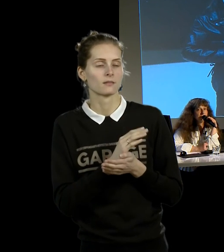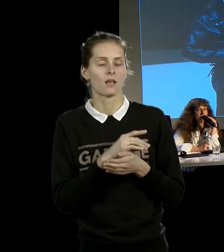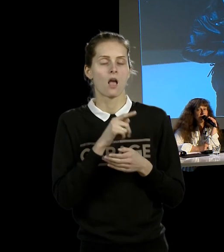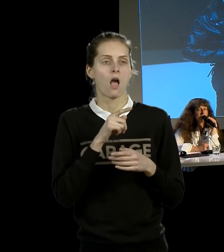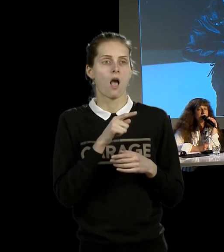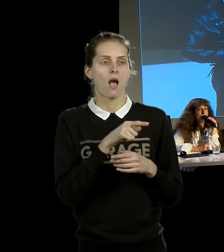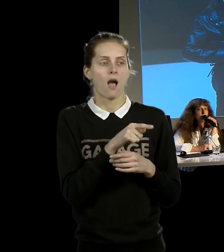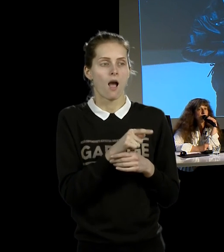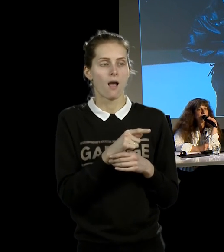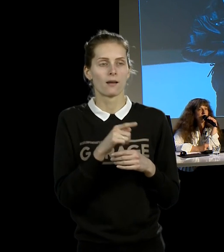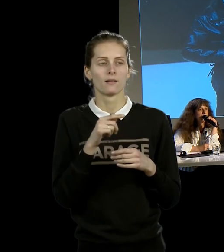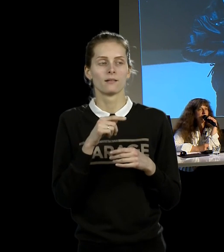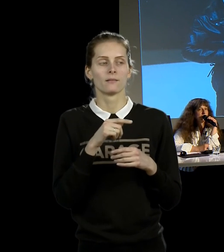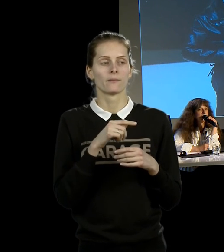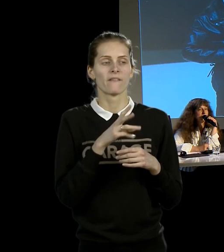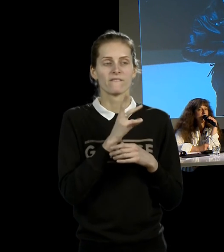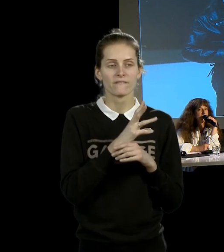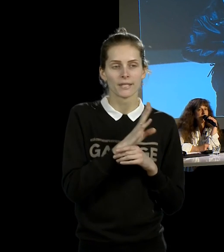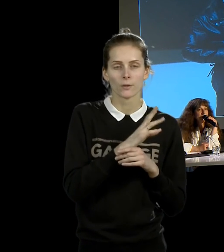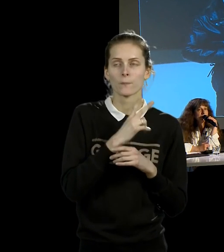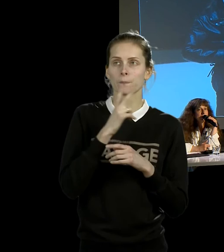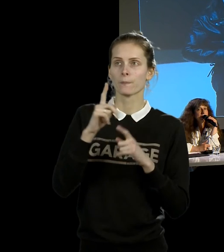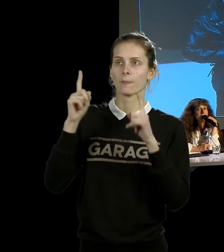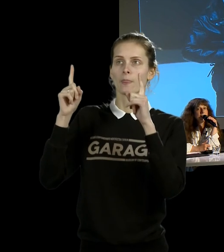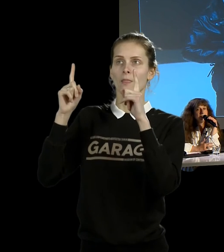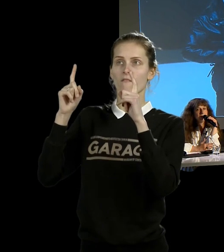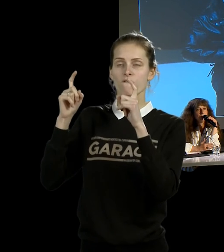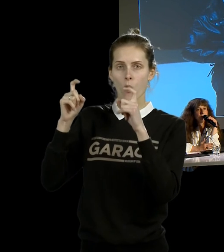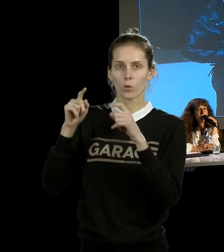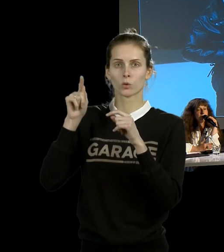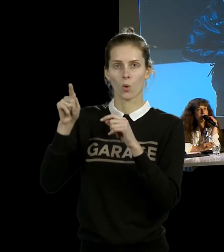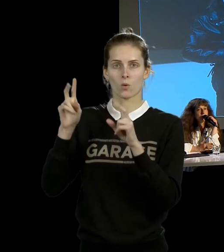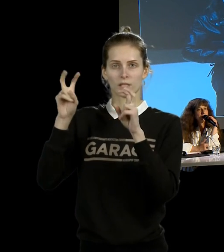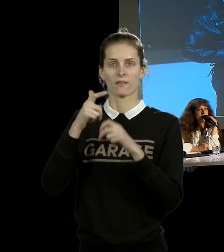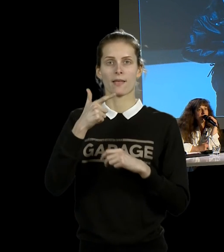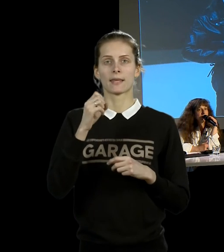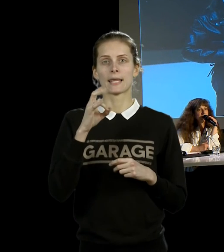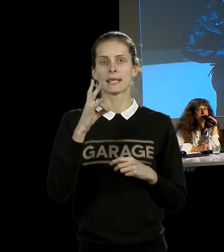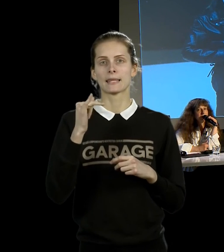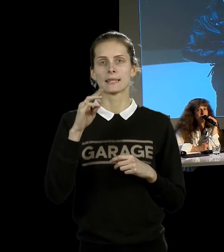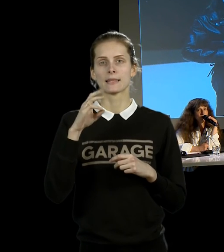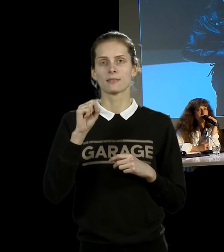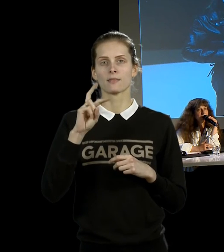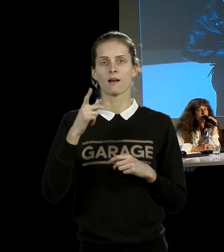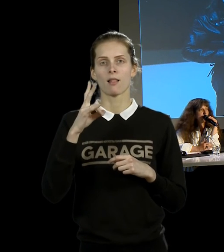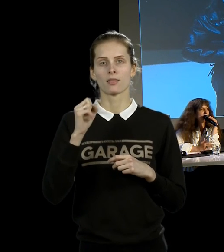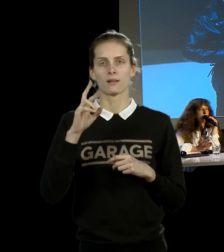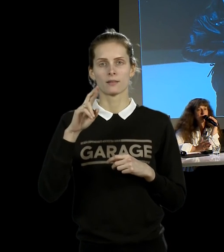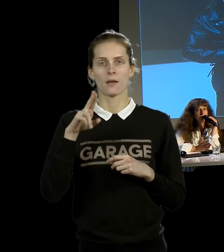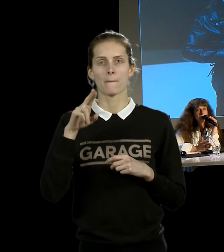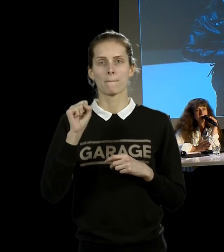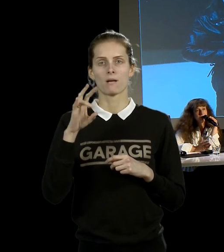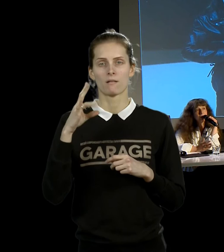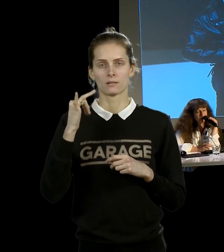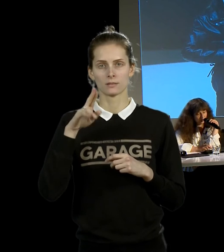фотография в австрийской художнице Валя Экспорт «Генитальная паника». Она в таком виде пришла на фестиваль порнофильмов, но в принципе